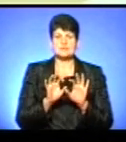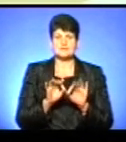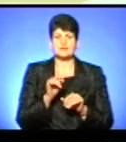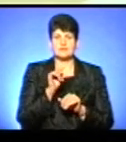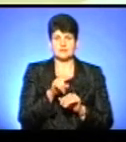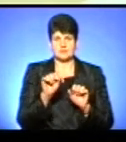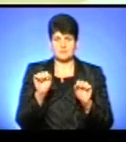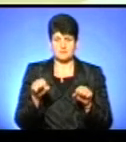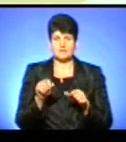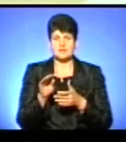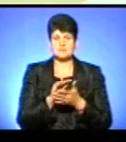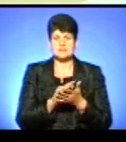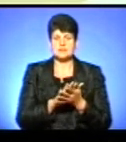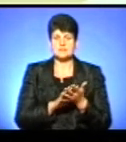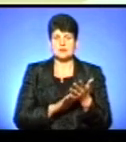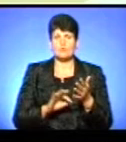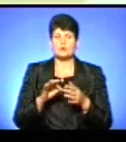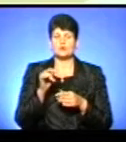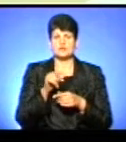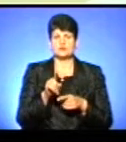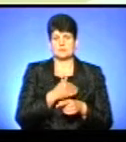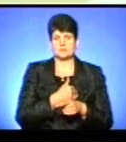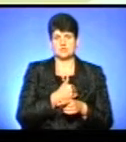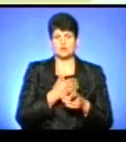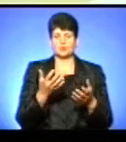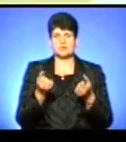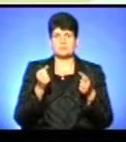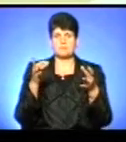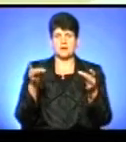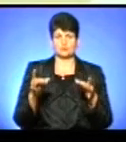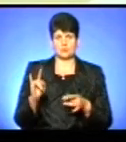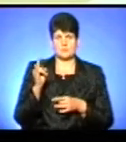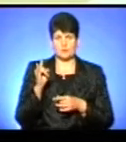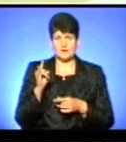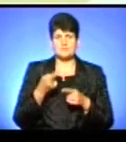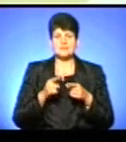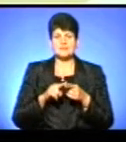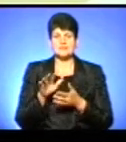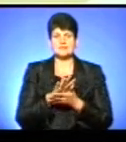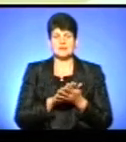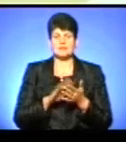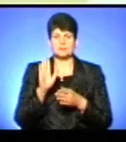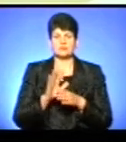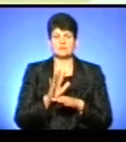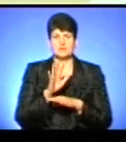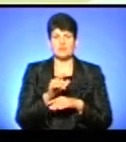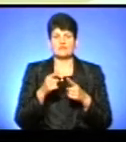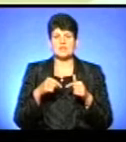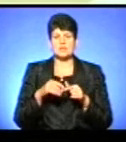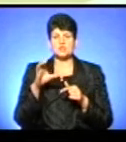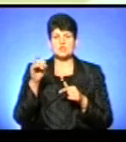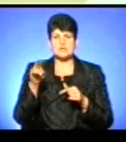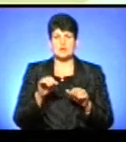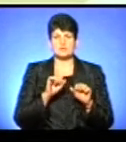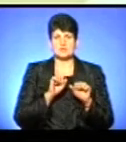їхні права. Вони написали заяву про те, що вони бажають отримати пакунок малюка. І ця заява буде скерована у відділі соціального